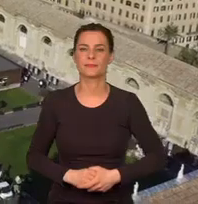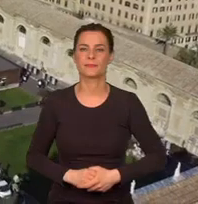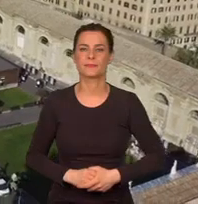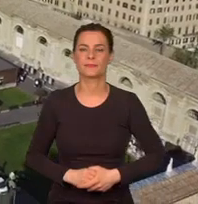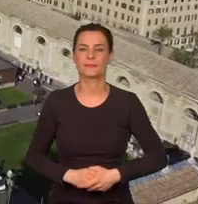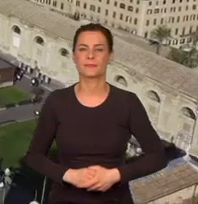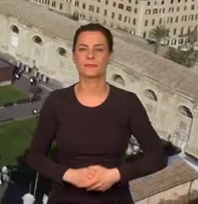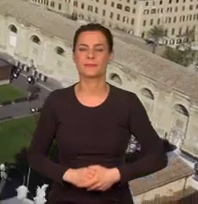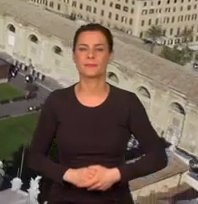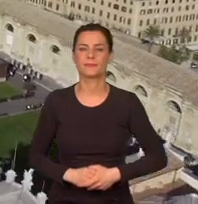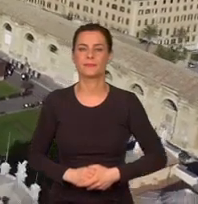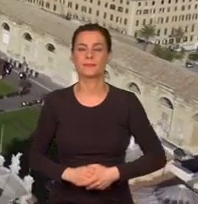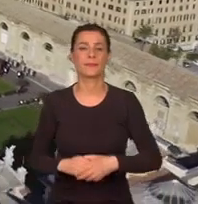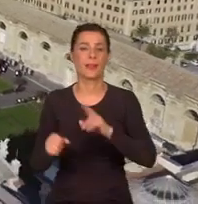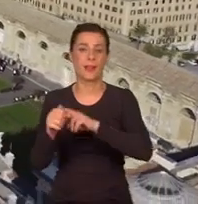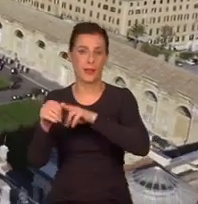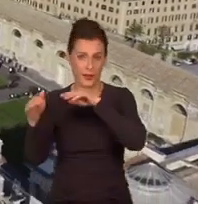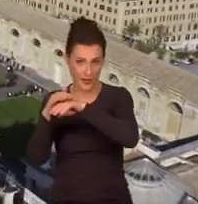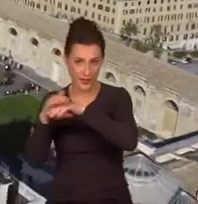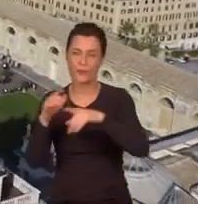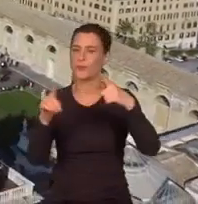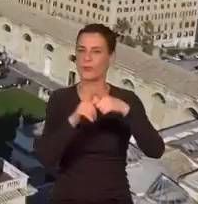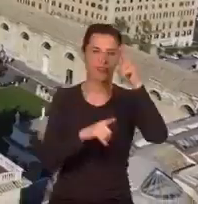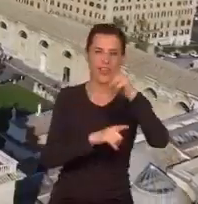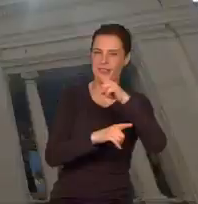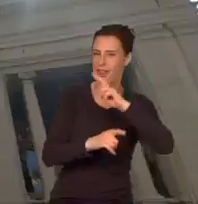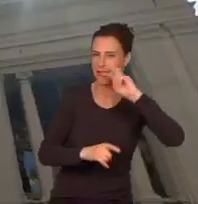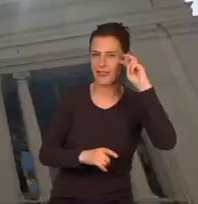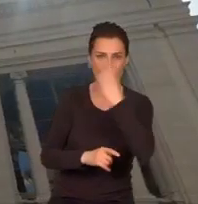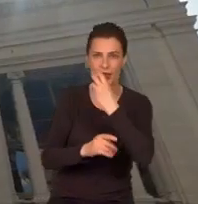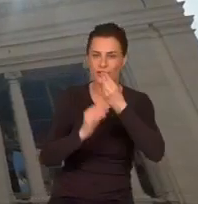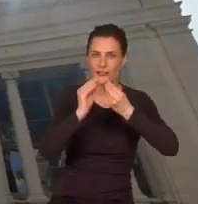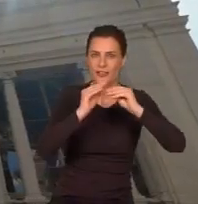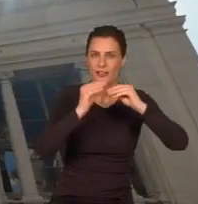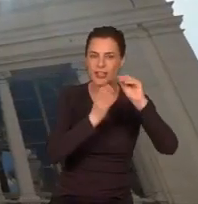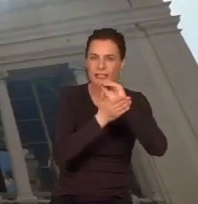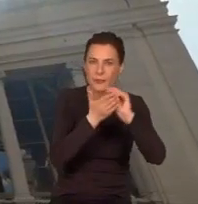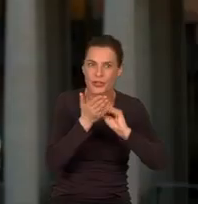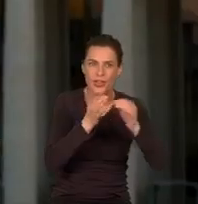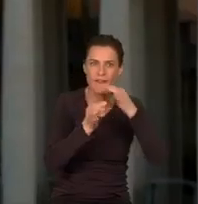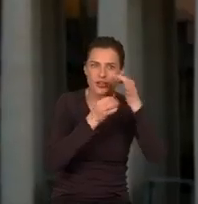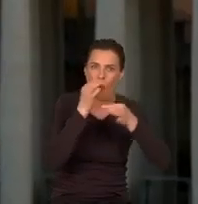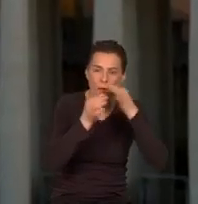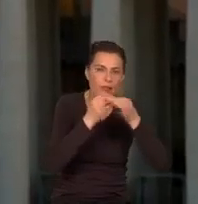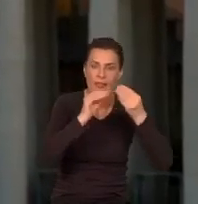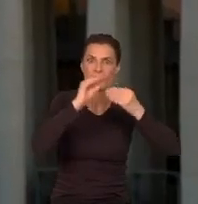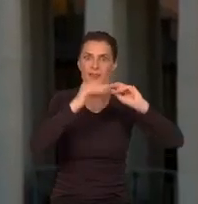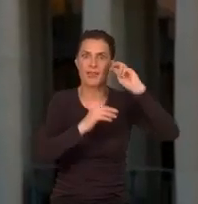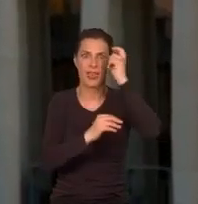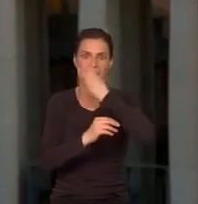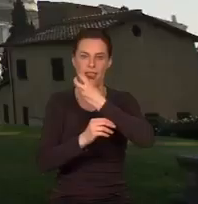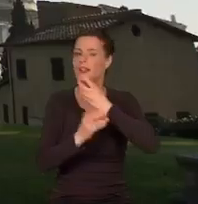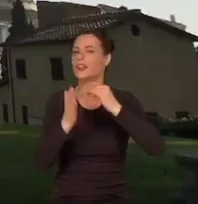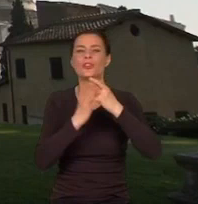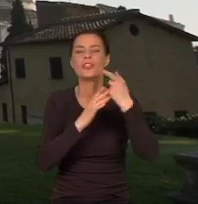Podobnie jak archiwa, Watykan fascynuje tym bardziej, im więcej się o nim pisze. To miejsce jedyne w swoim rodzaju,